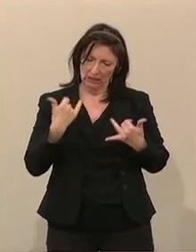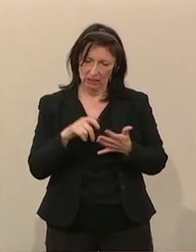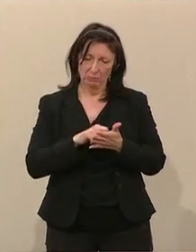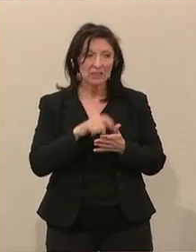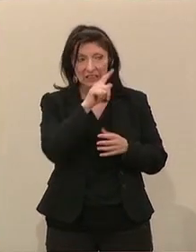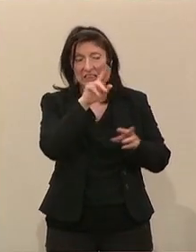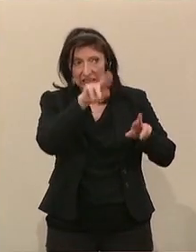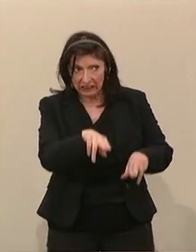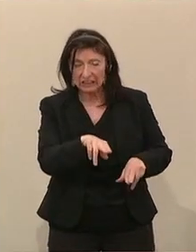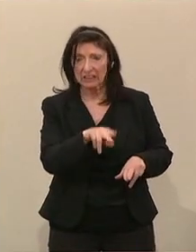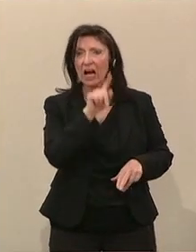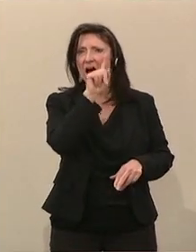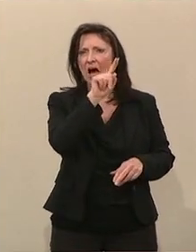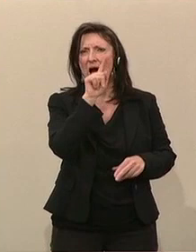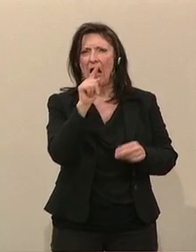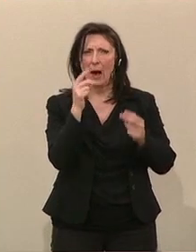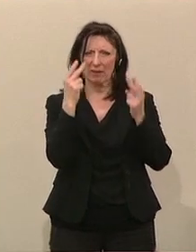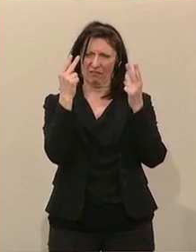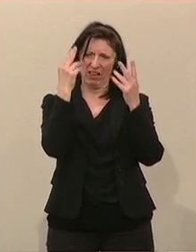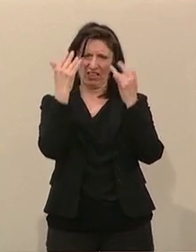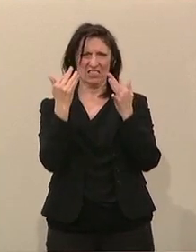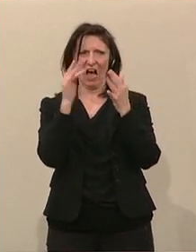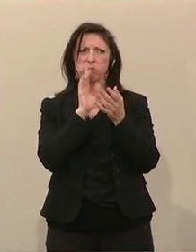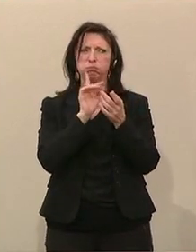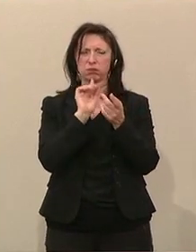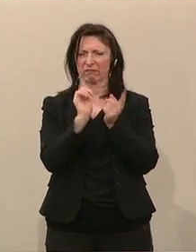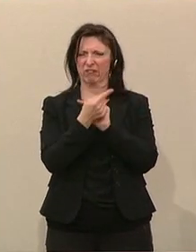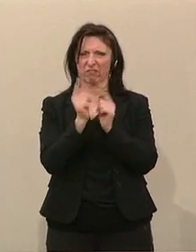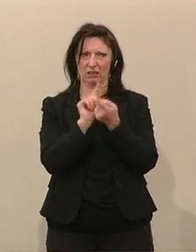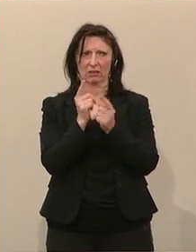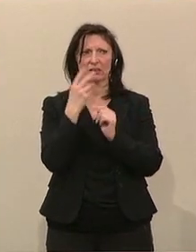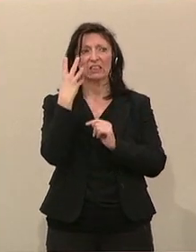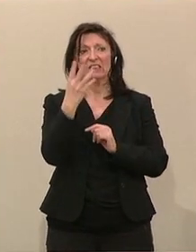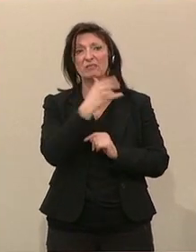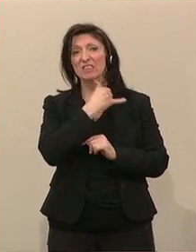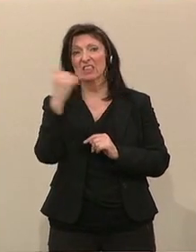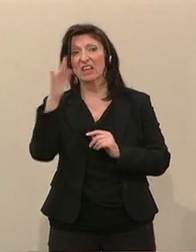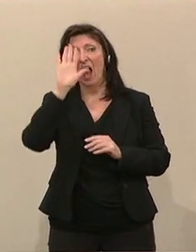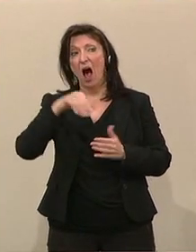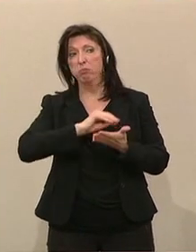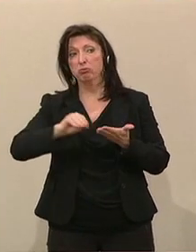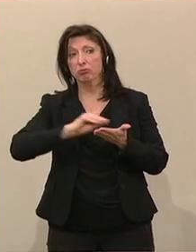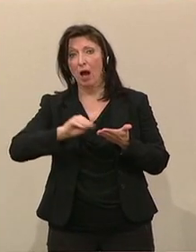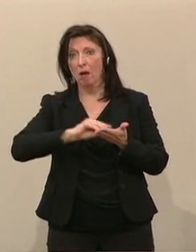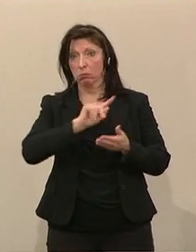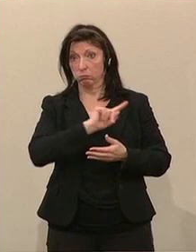recht, nur haben Sie die Werte ein wenig verwechselt. Wir hatten 40 Jahre Abschreibungsdauer bis 2000.